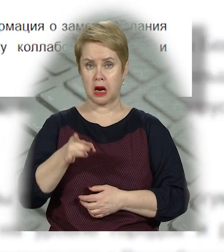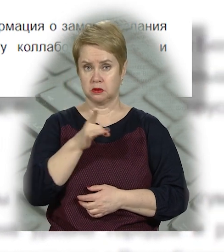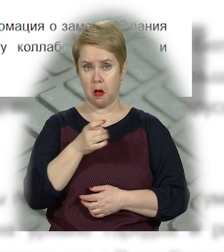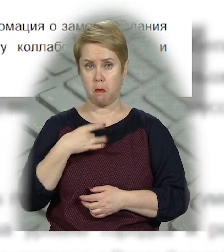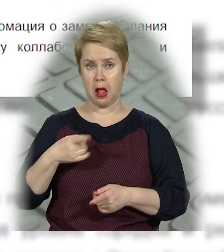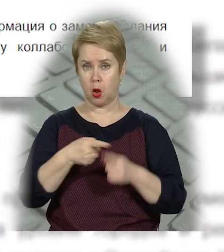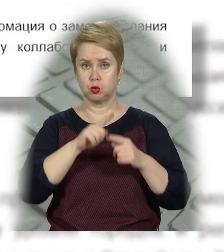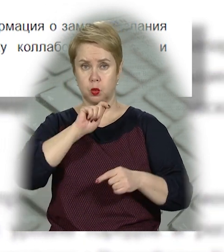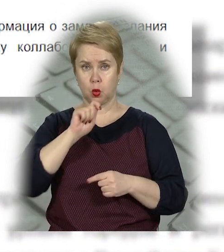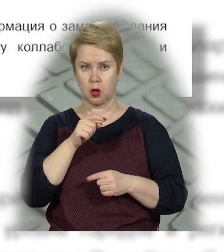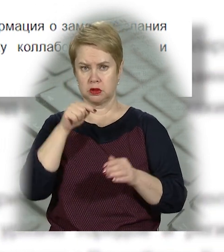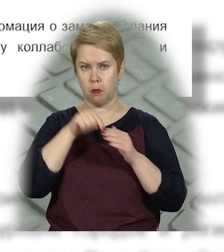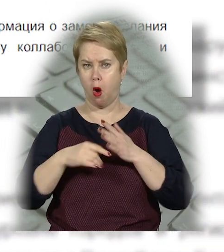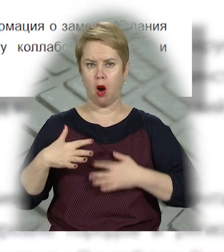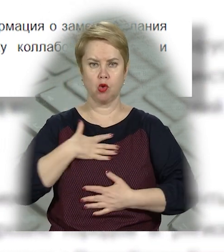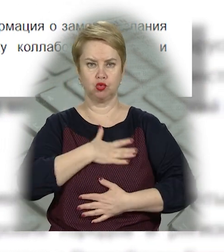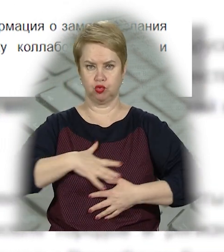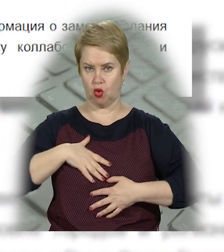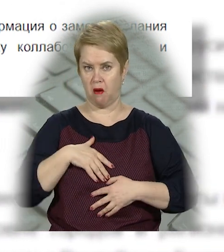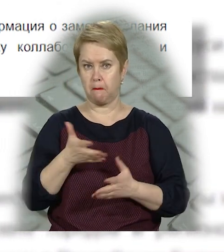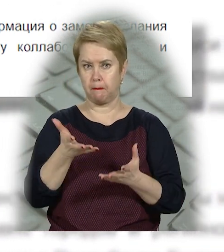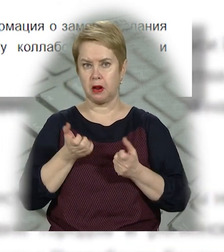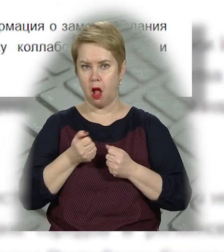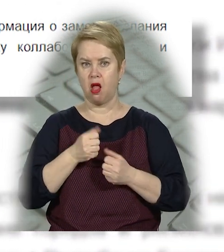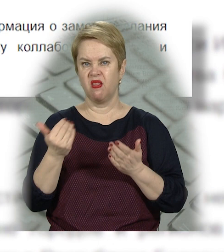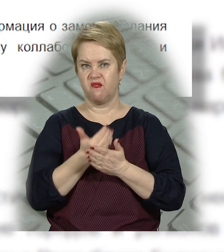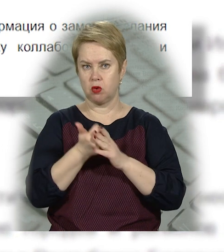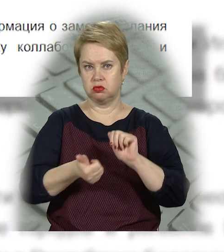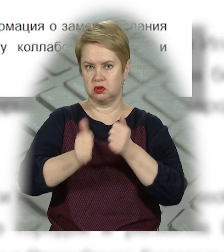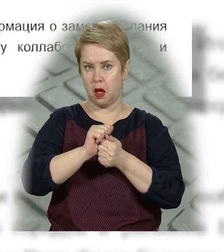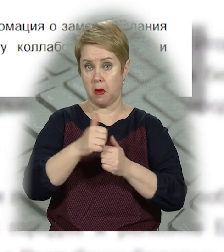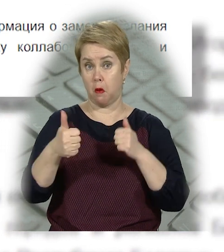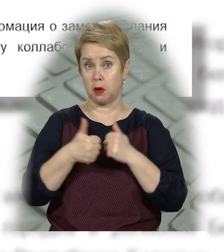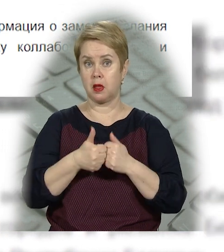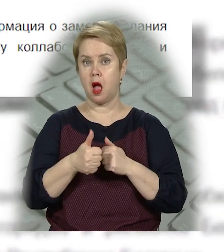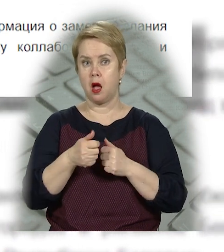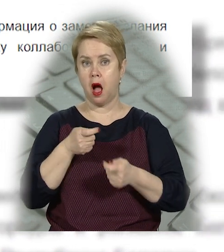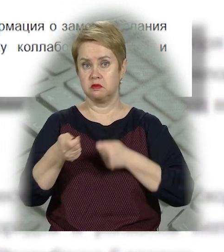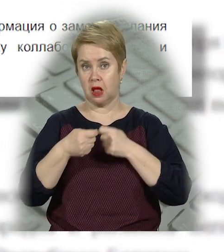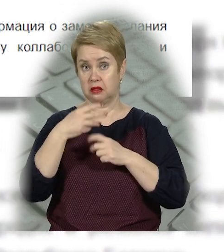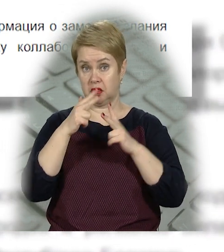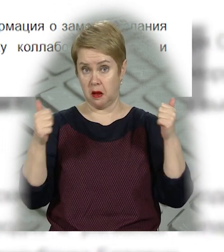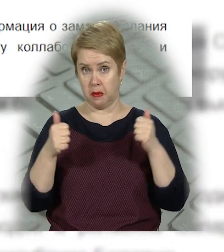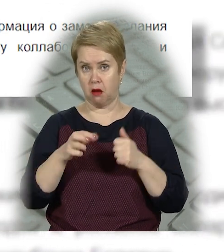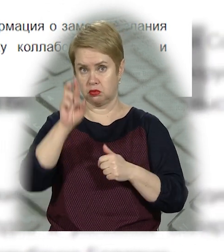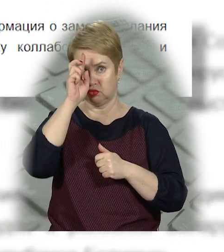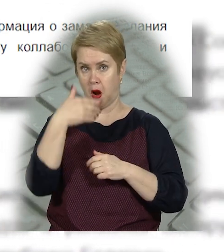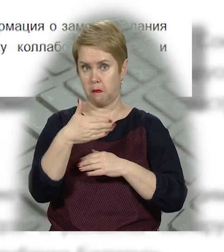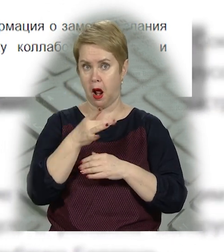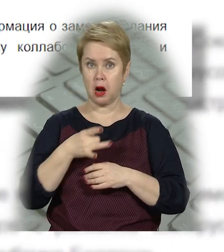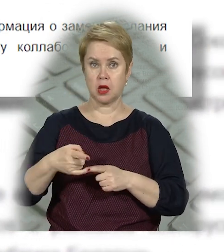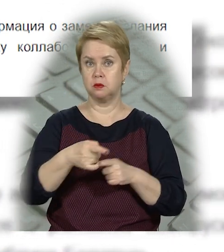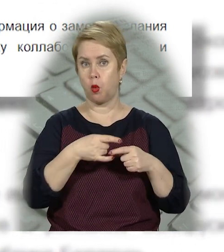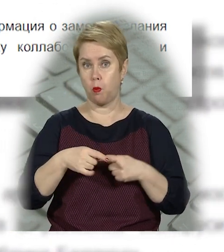Білорусь в Україні з глибоким розчаруванням сприйняло інформацію про заміну біля будівлі міської ради Дніпра державного прапора